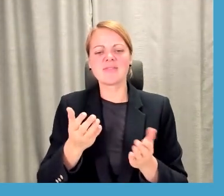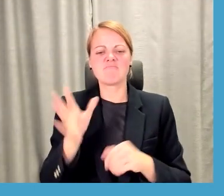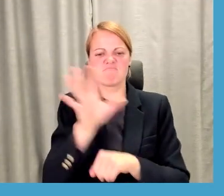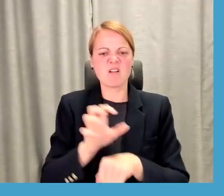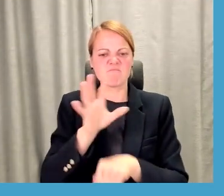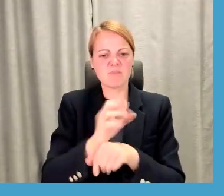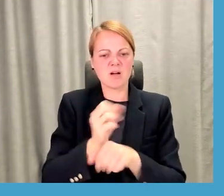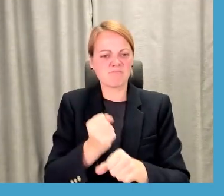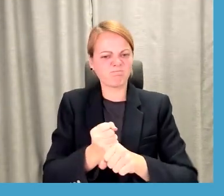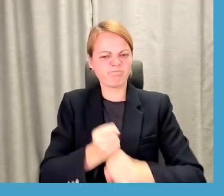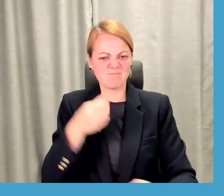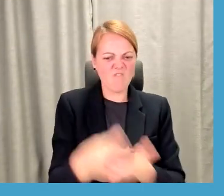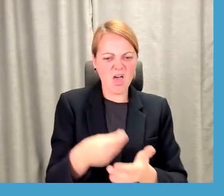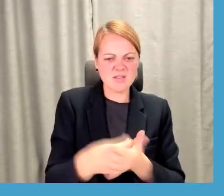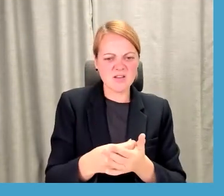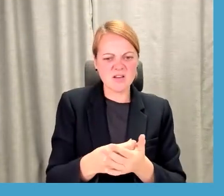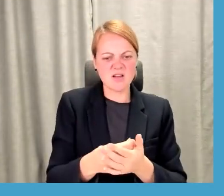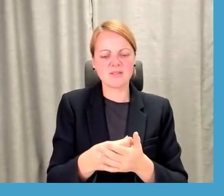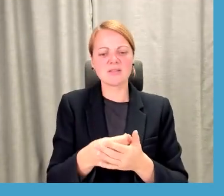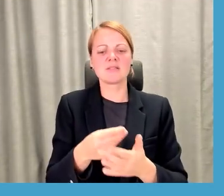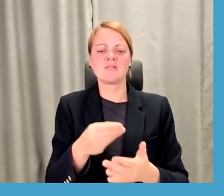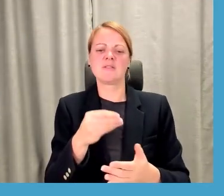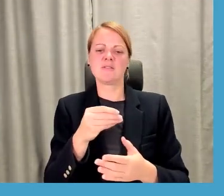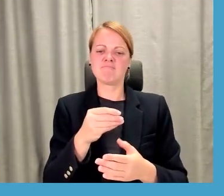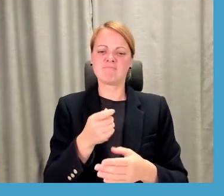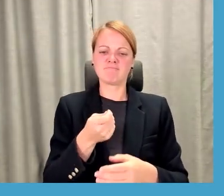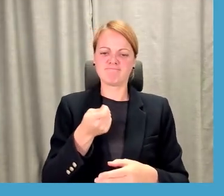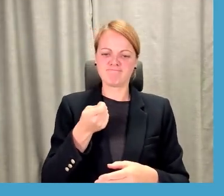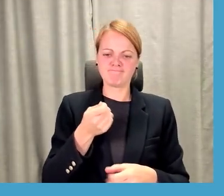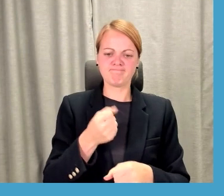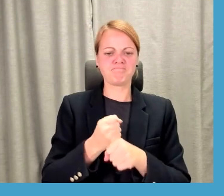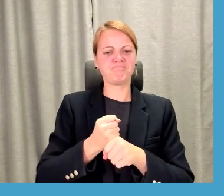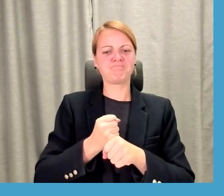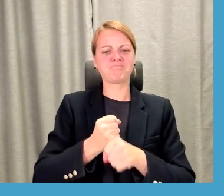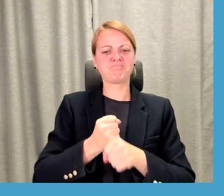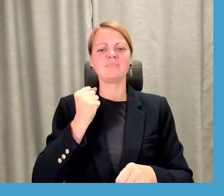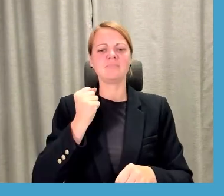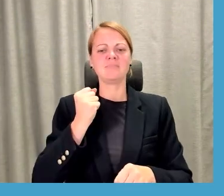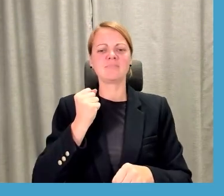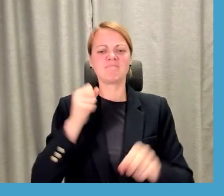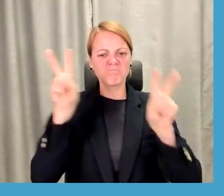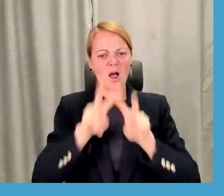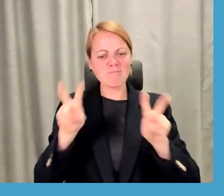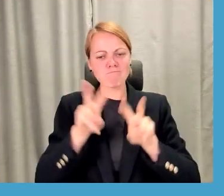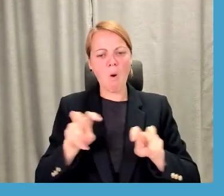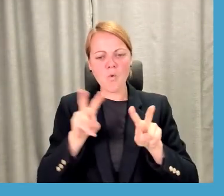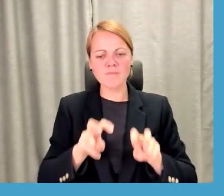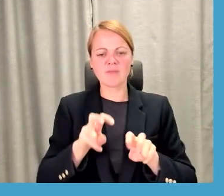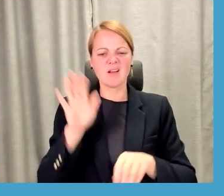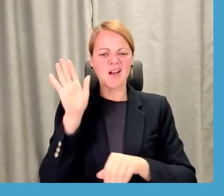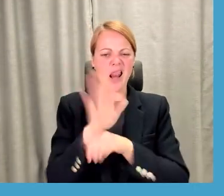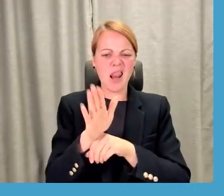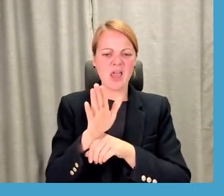vērtēt, kā saka, nu, kā saka, pārbaudīt, likt viņam